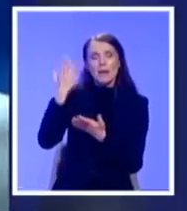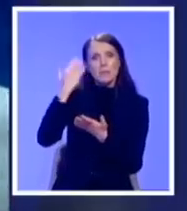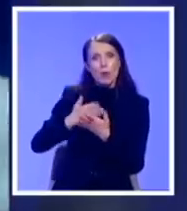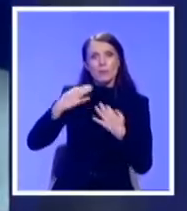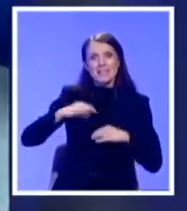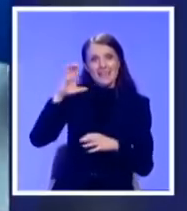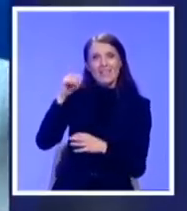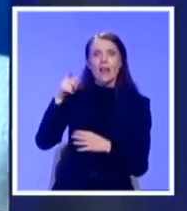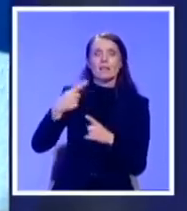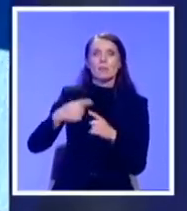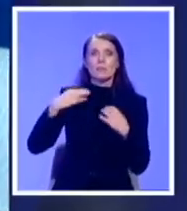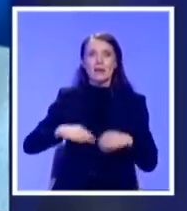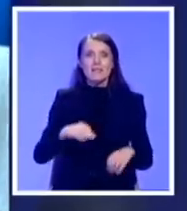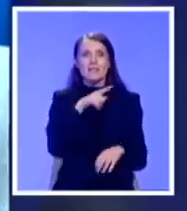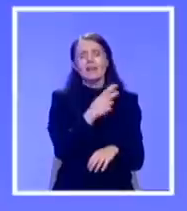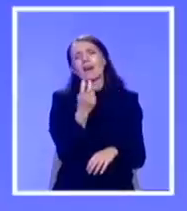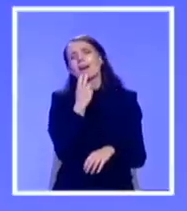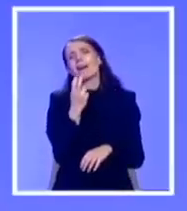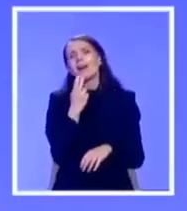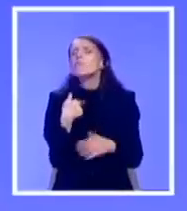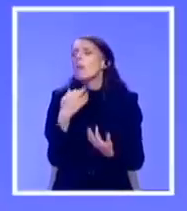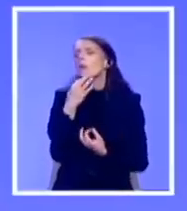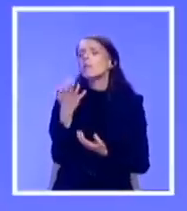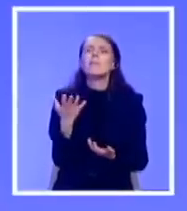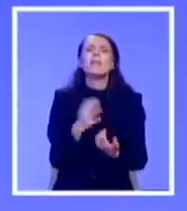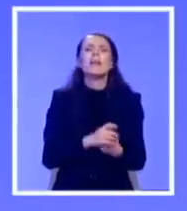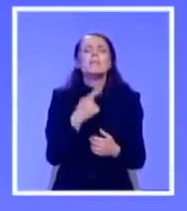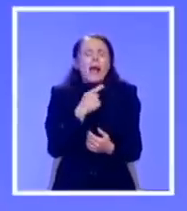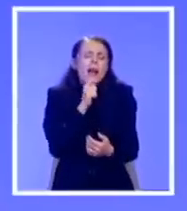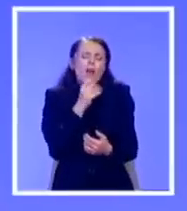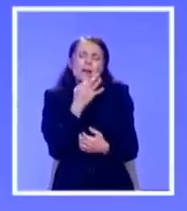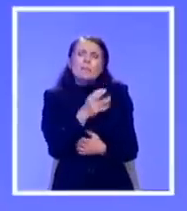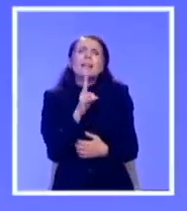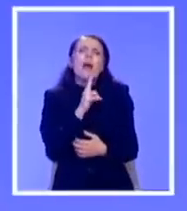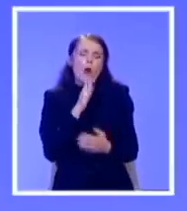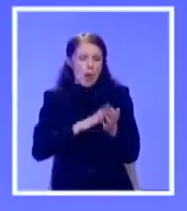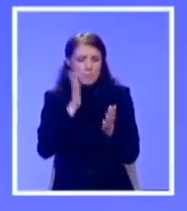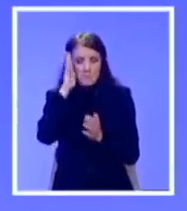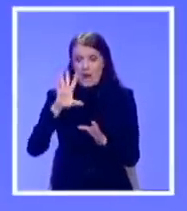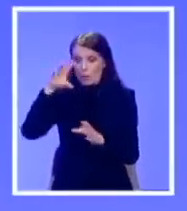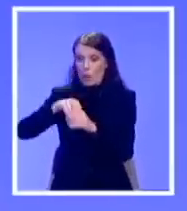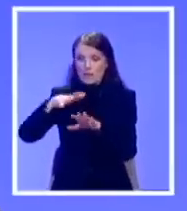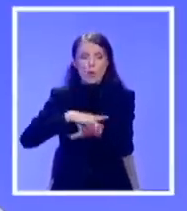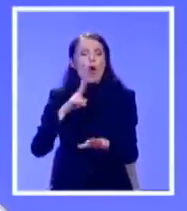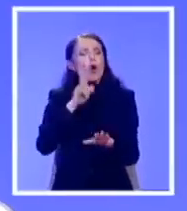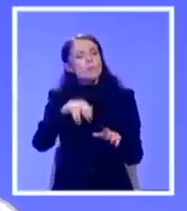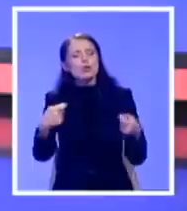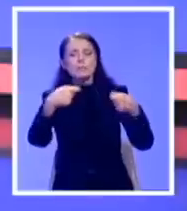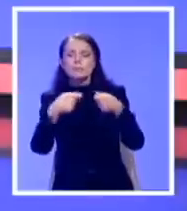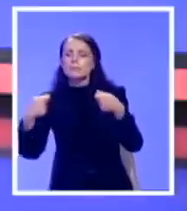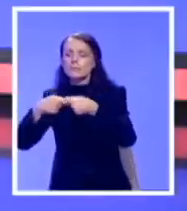Ja nisam tu vama da govorim koga se vole. A ko su vaši mogući saveznici? Na ko su